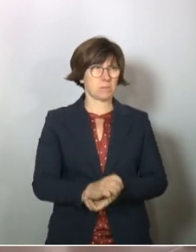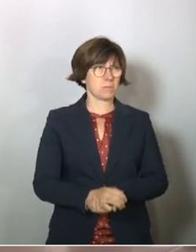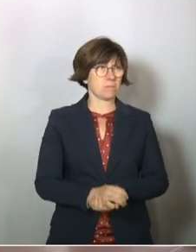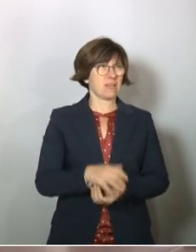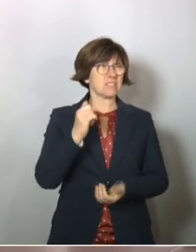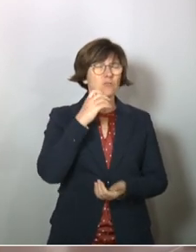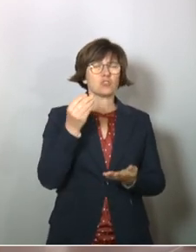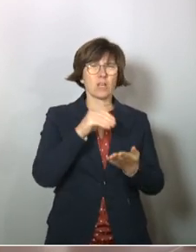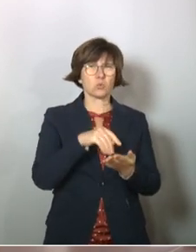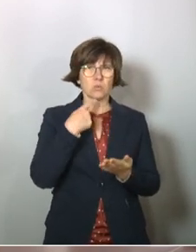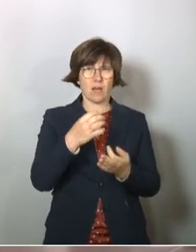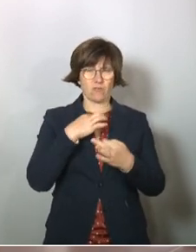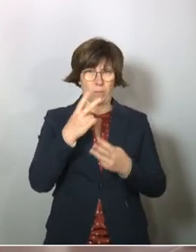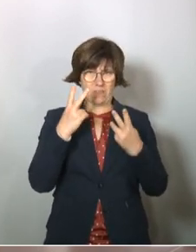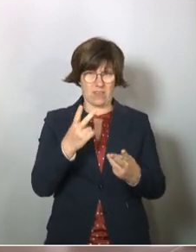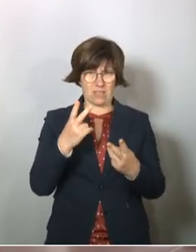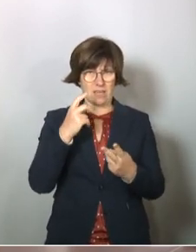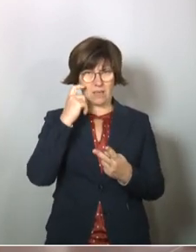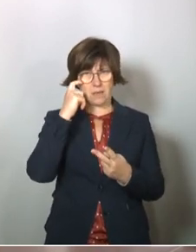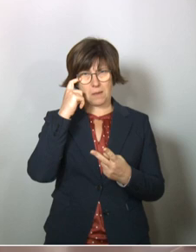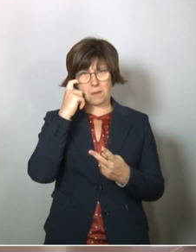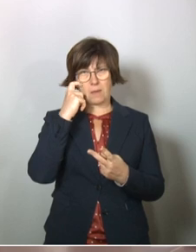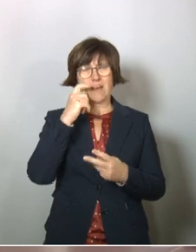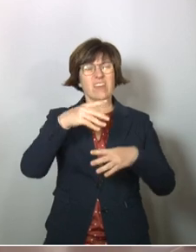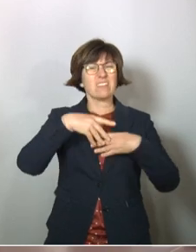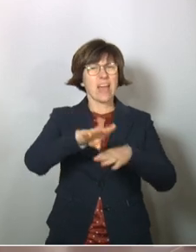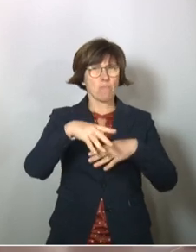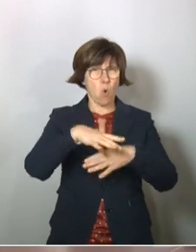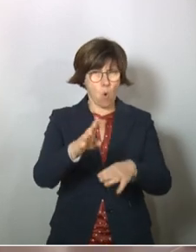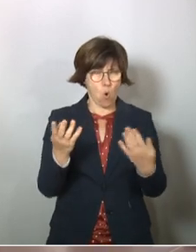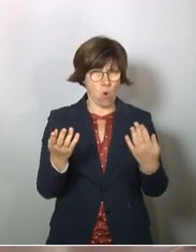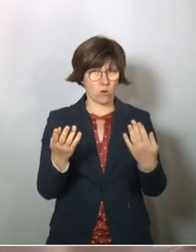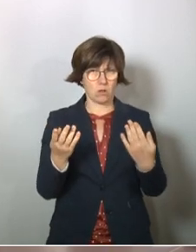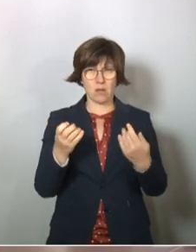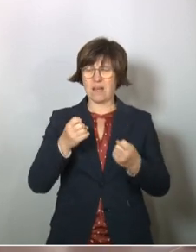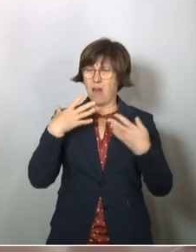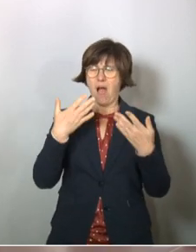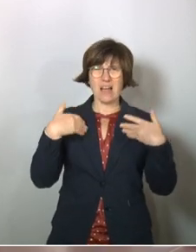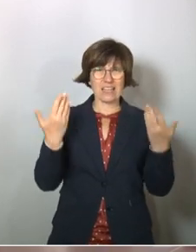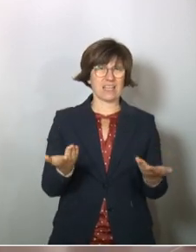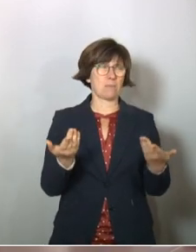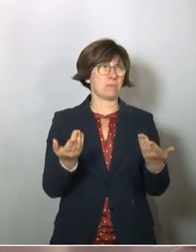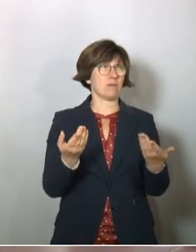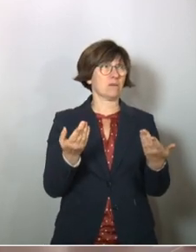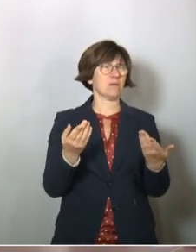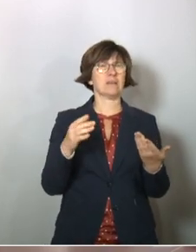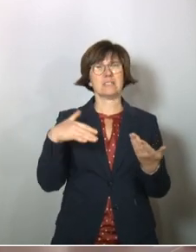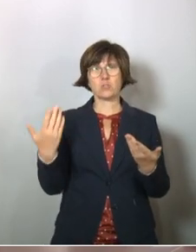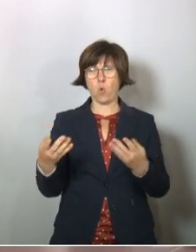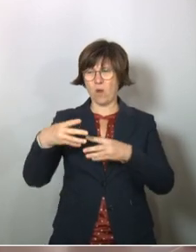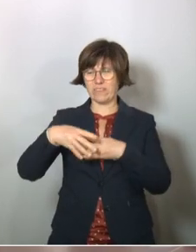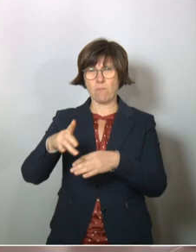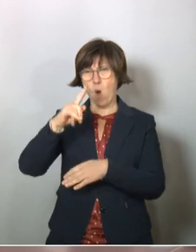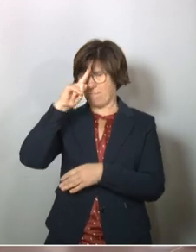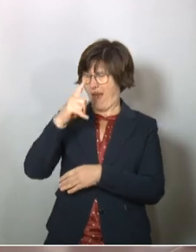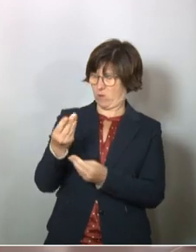Jetzt will ich noch etwas sagen, was mir wichtig ist. Die Demonstration dagegen. Natürlich gibt es da solche, deren